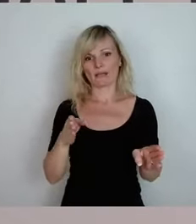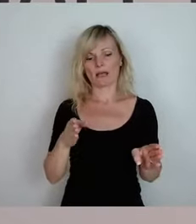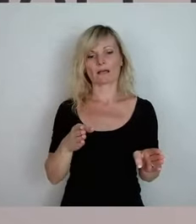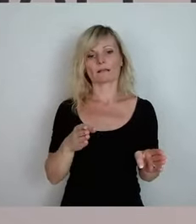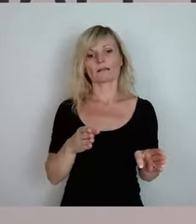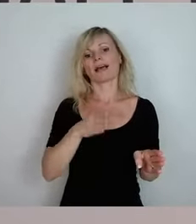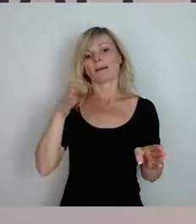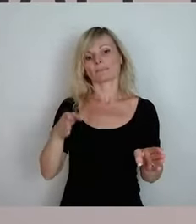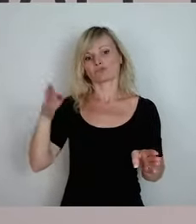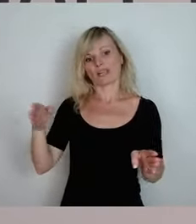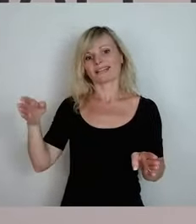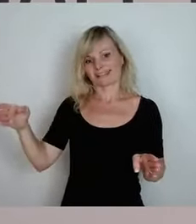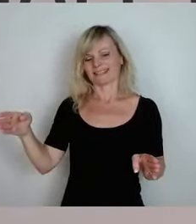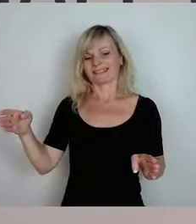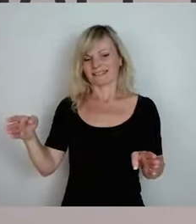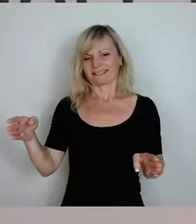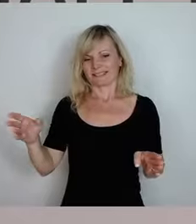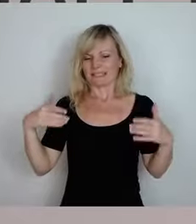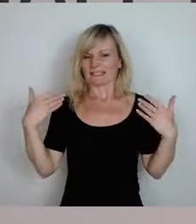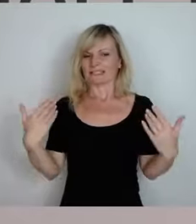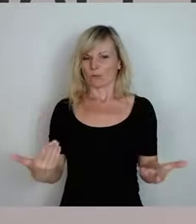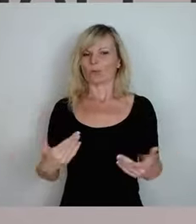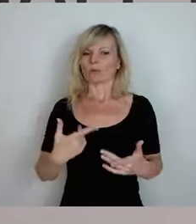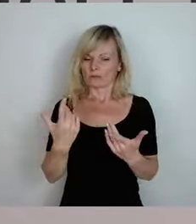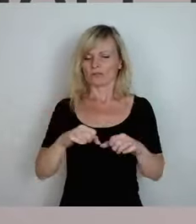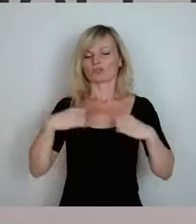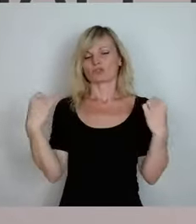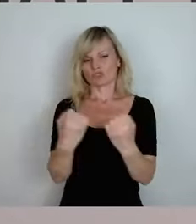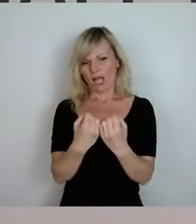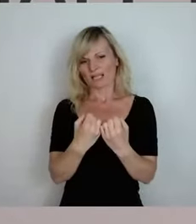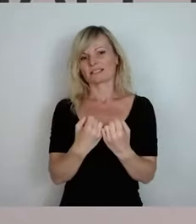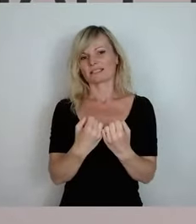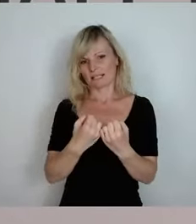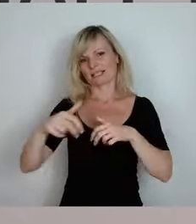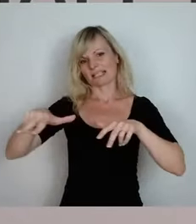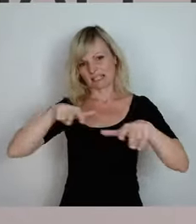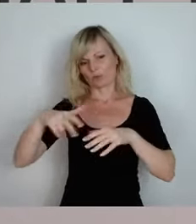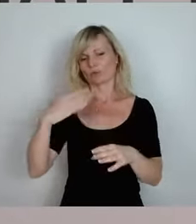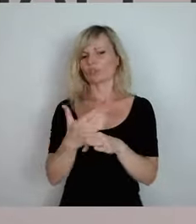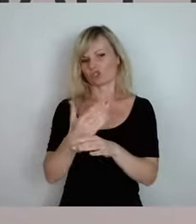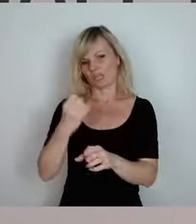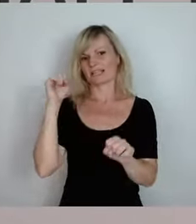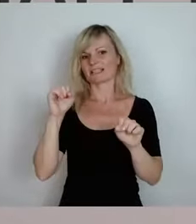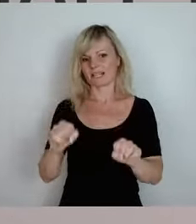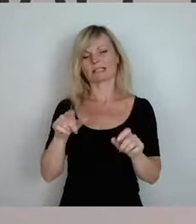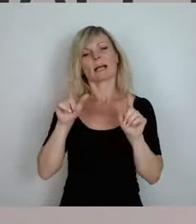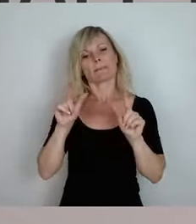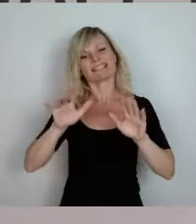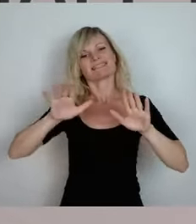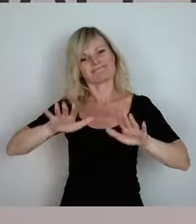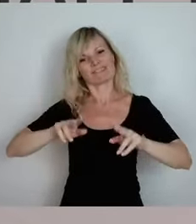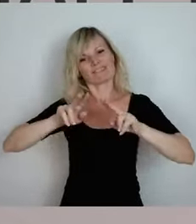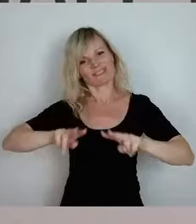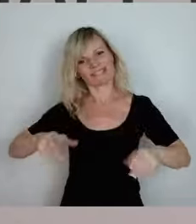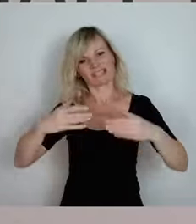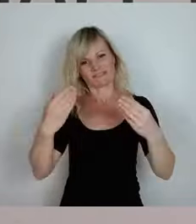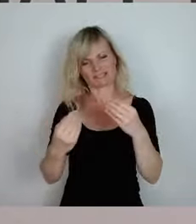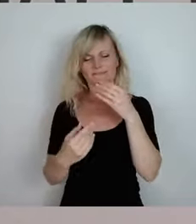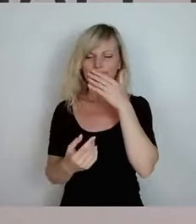zu entscheiden hat, um eine gewisse Befriedung zu erzeugen. Die Bundesregierung hat jetzt pro